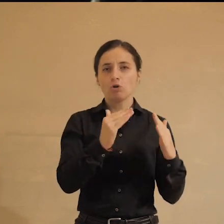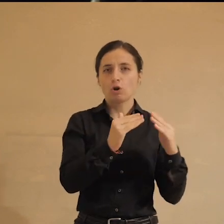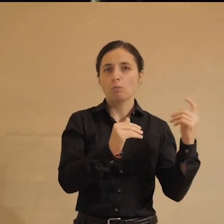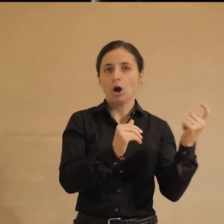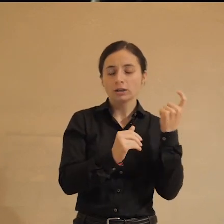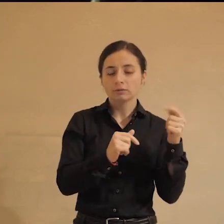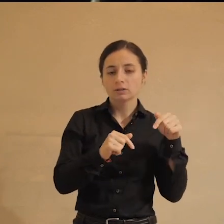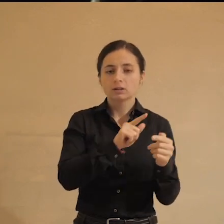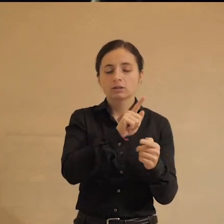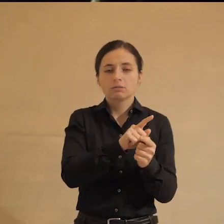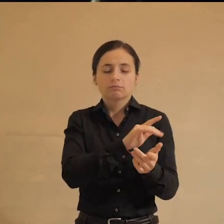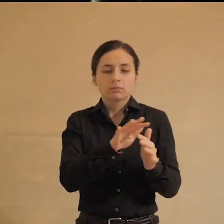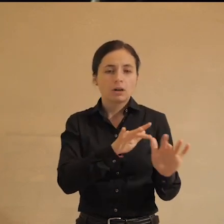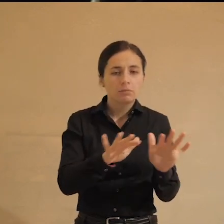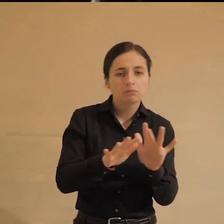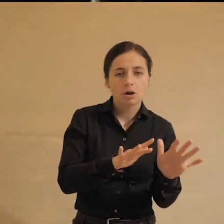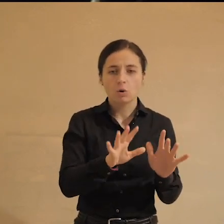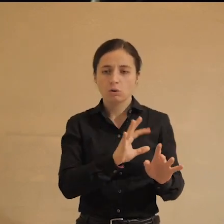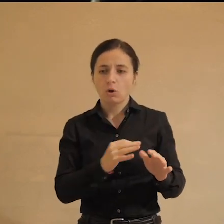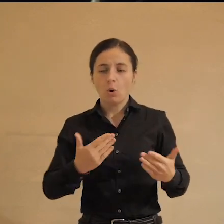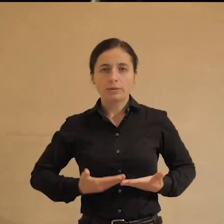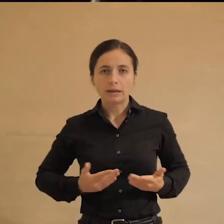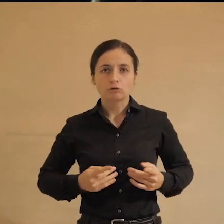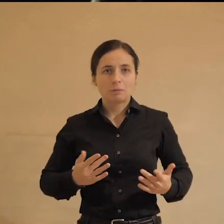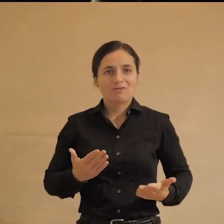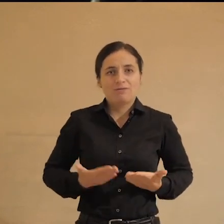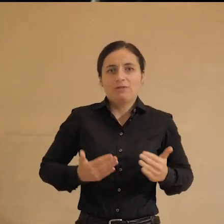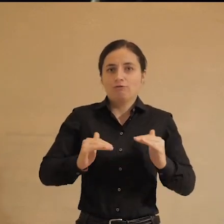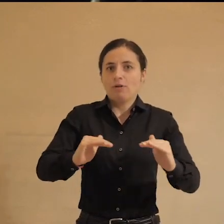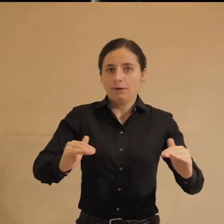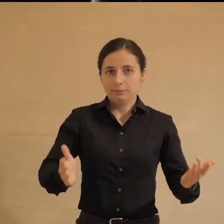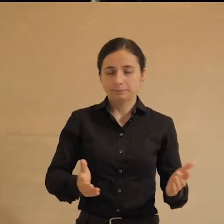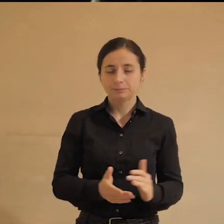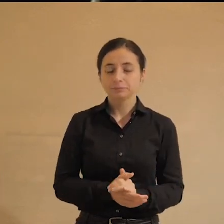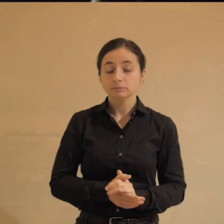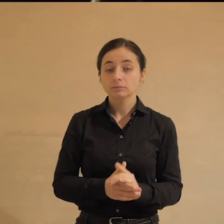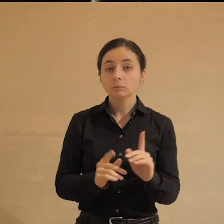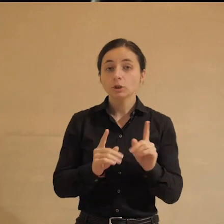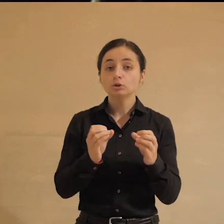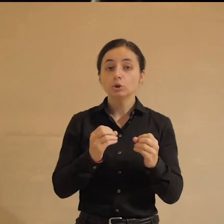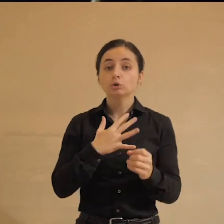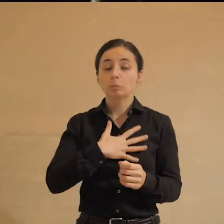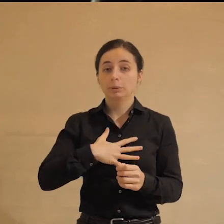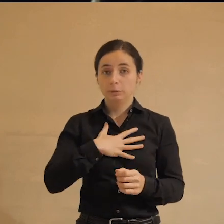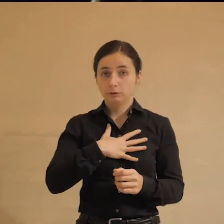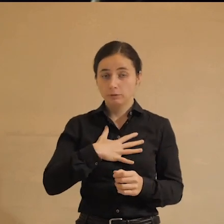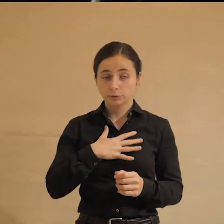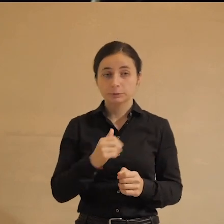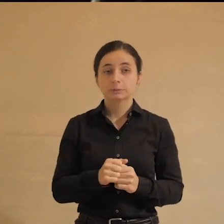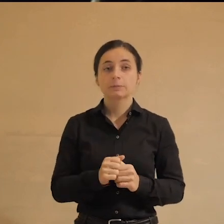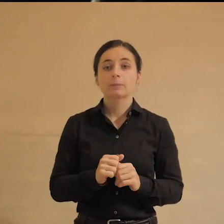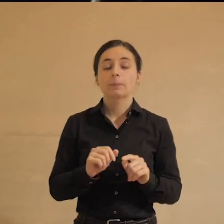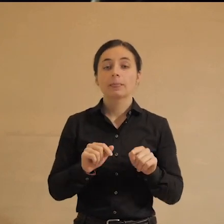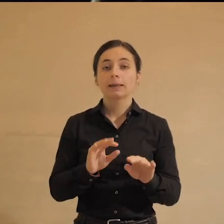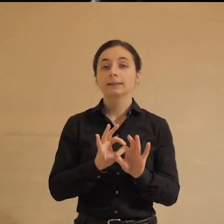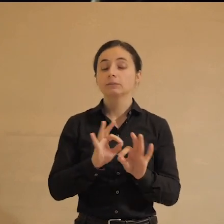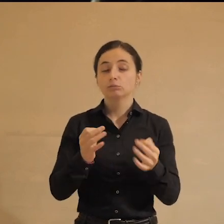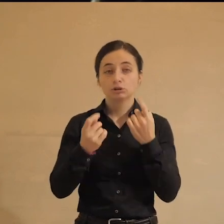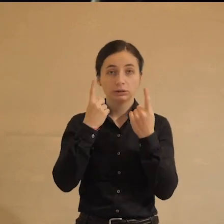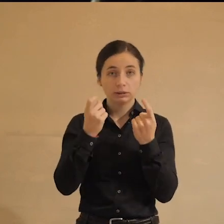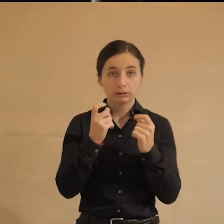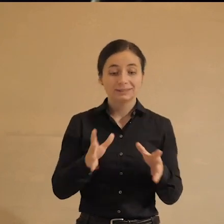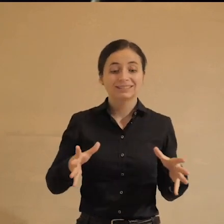они должны беспокоиться о детях, чтобы дети выживали. Далее, с чем еще коррелирует тревожность? Замечательные, по-моему, данные. Значит,